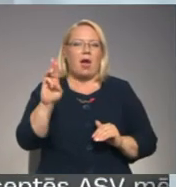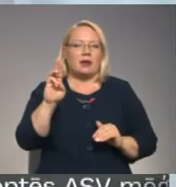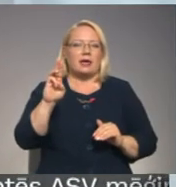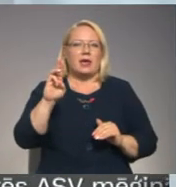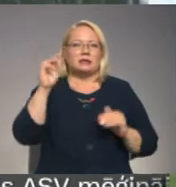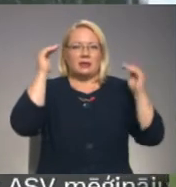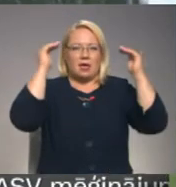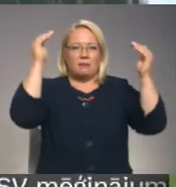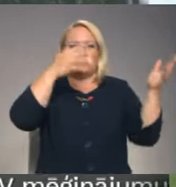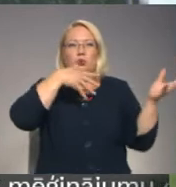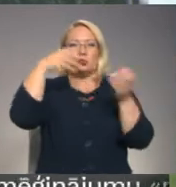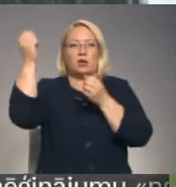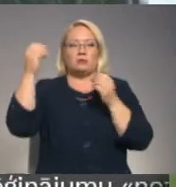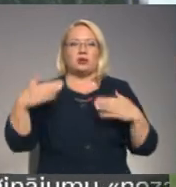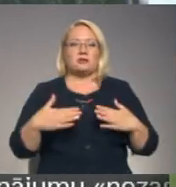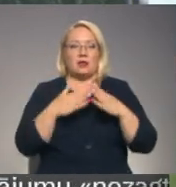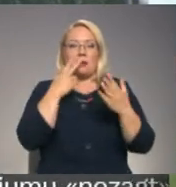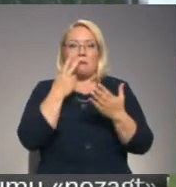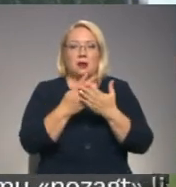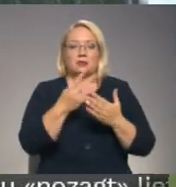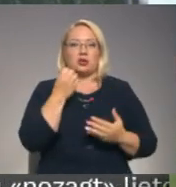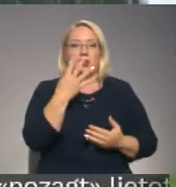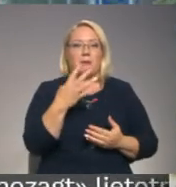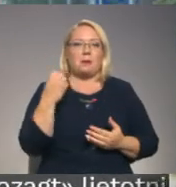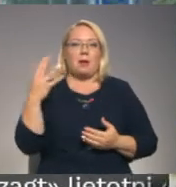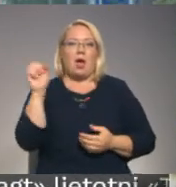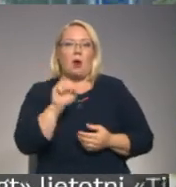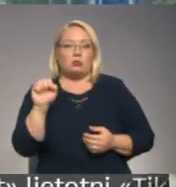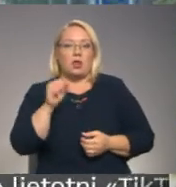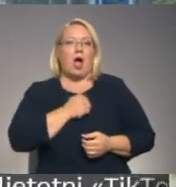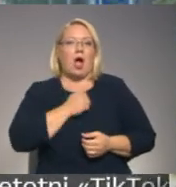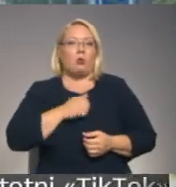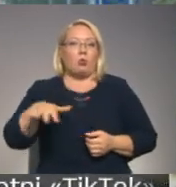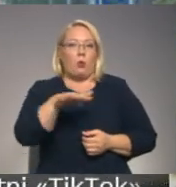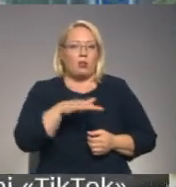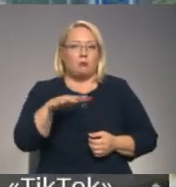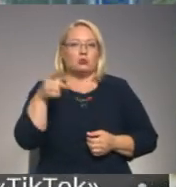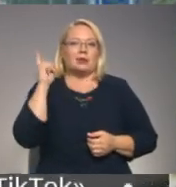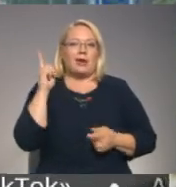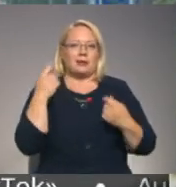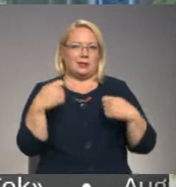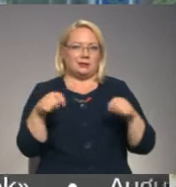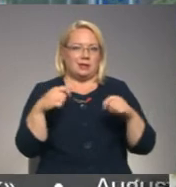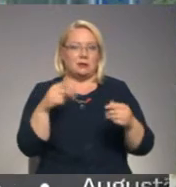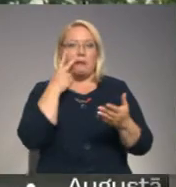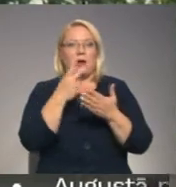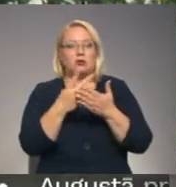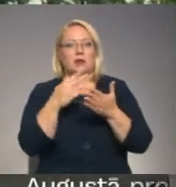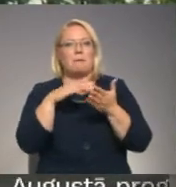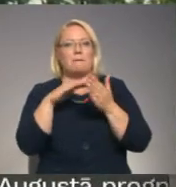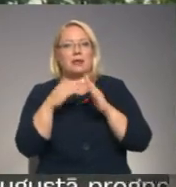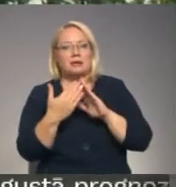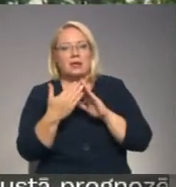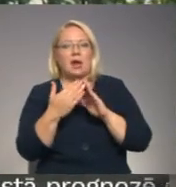uzņemšanas svētkiem, paredz, ka 14. un 15. augustā aglonā būs liekta tirzniecība, paredzot, ka daļa pilsētas